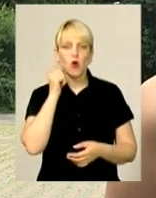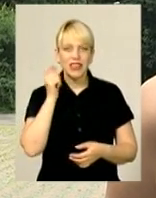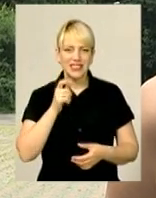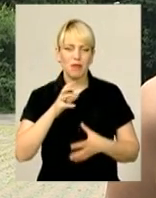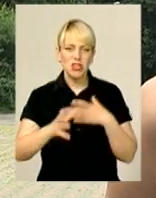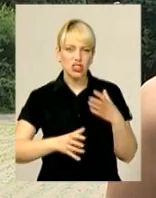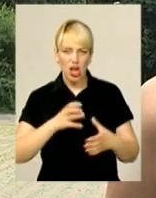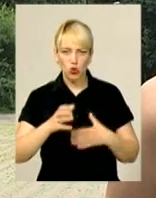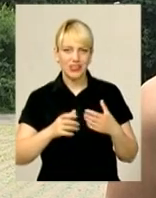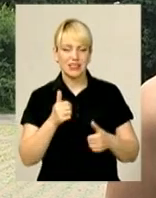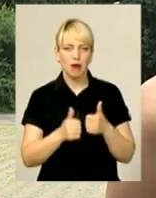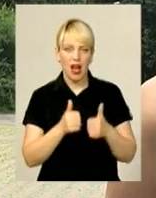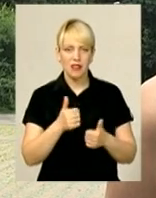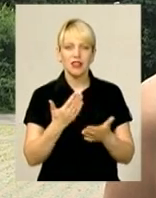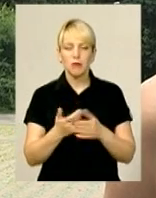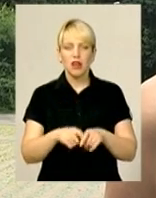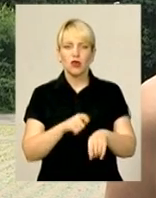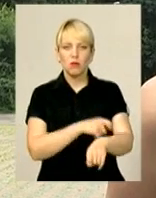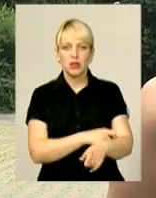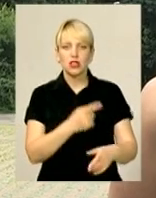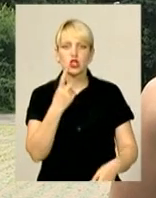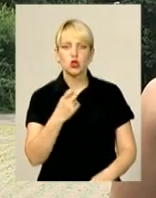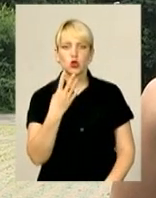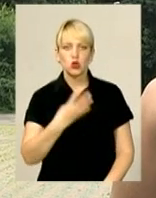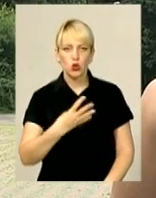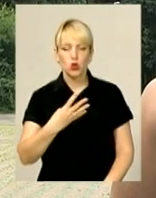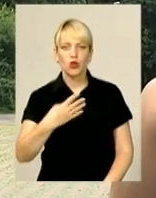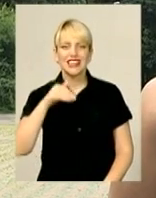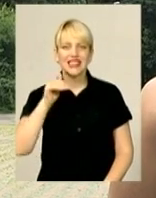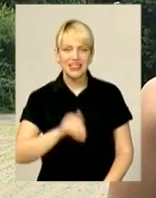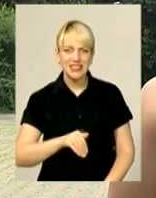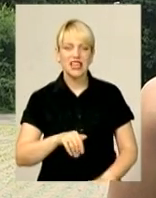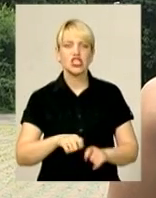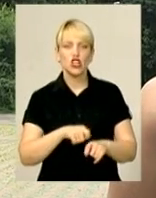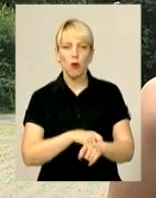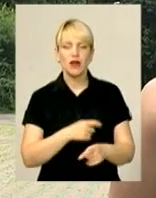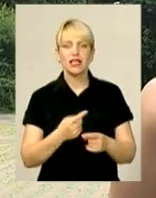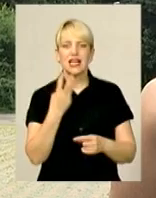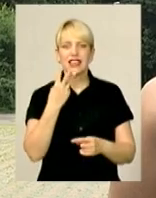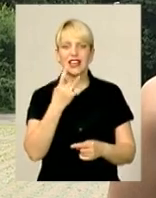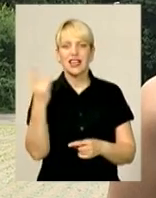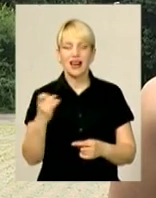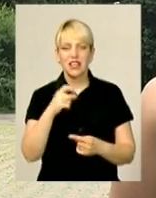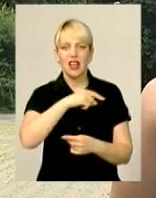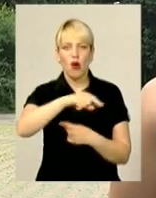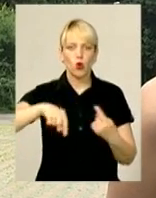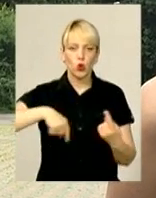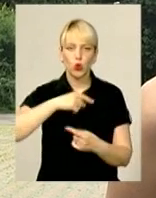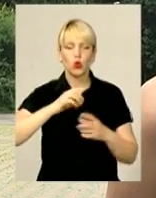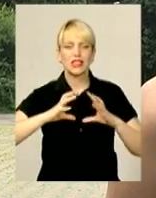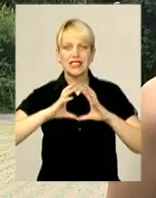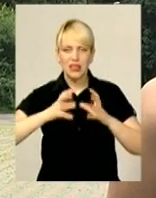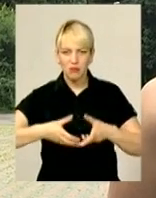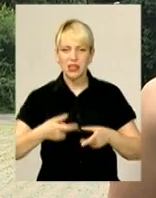кілометражу, яку я пробіг, то я пробіг більше 140 тисяч кілометрів, тобто три рази кругом з землі. А побував в